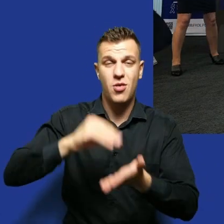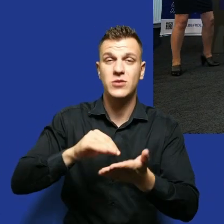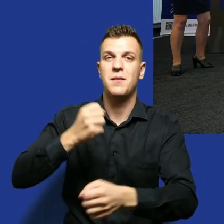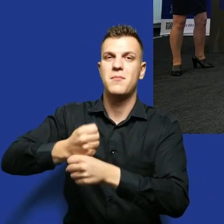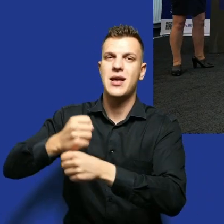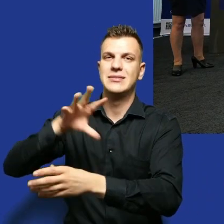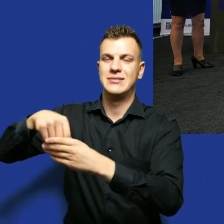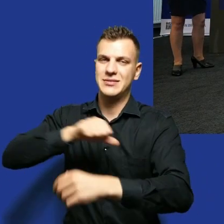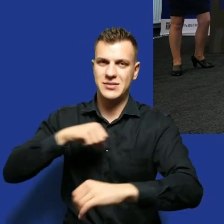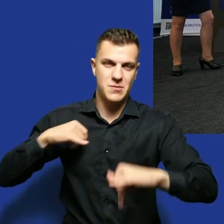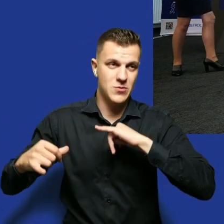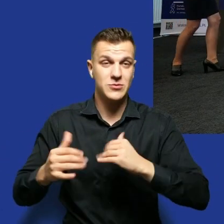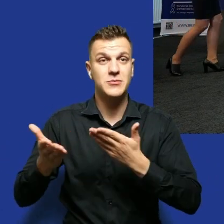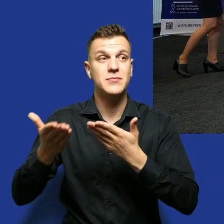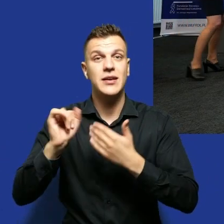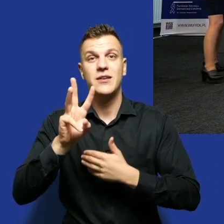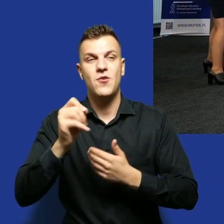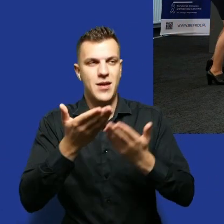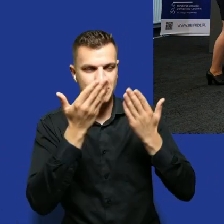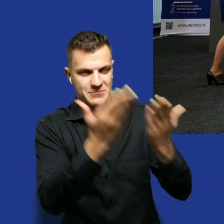Oddaję tobie głos Iwono.